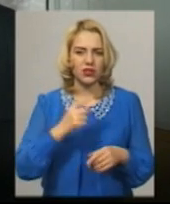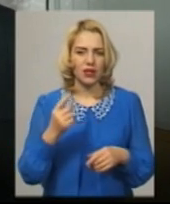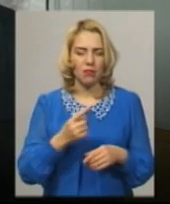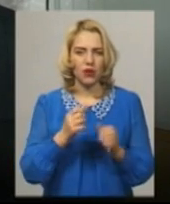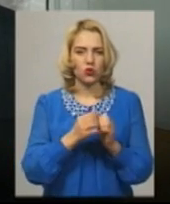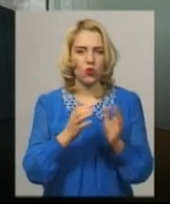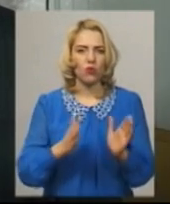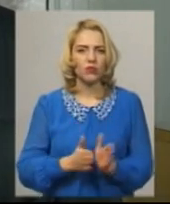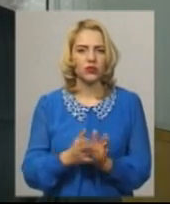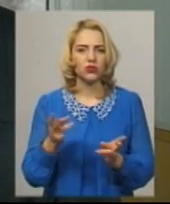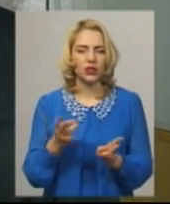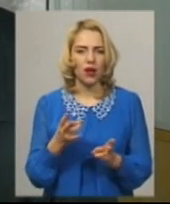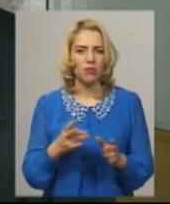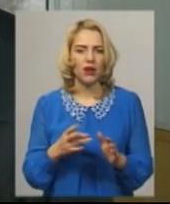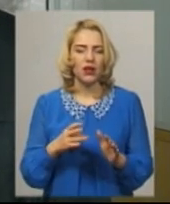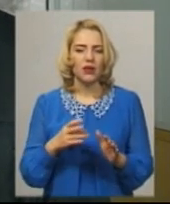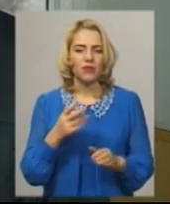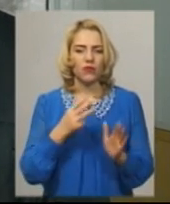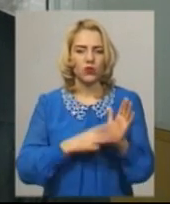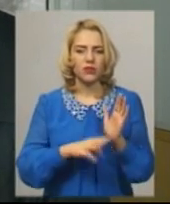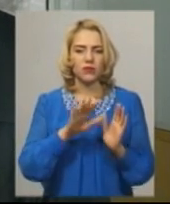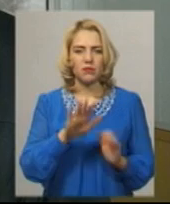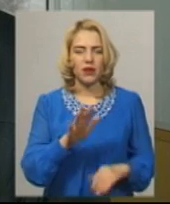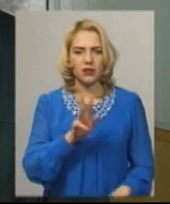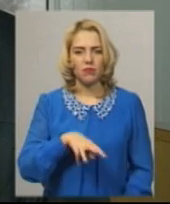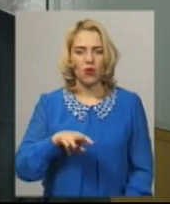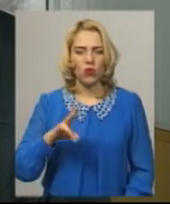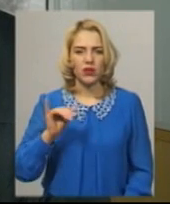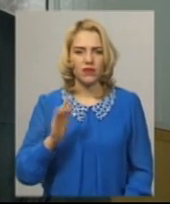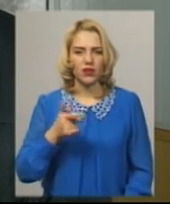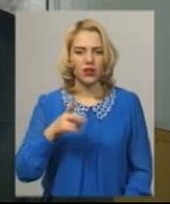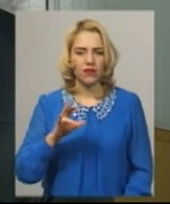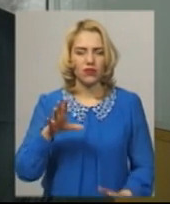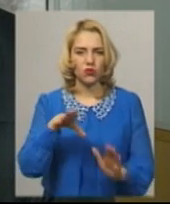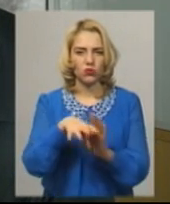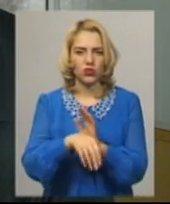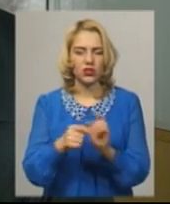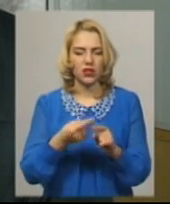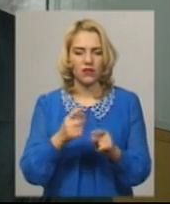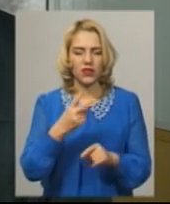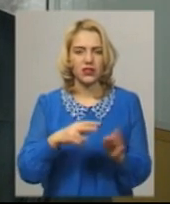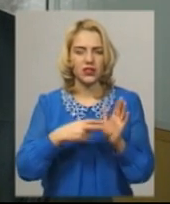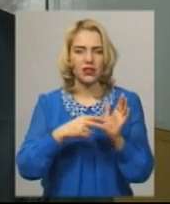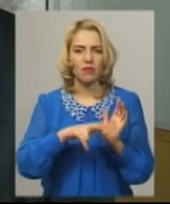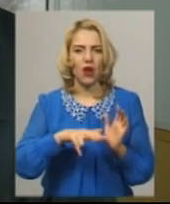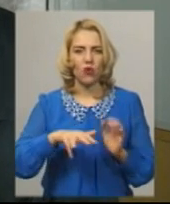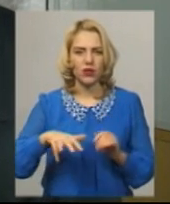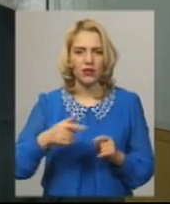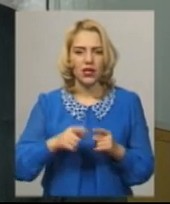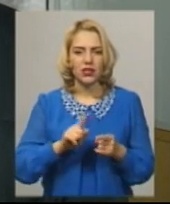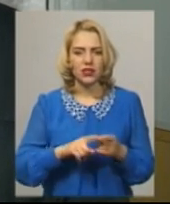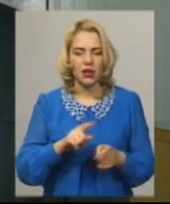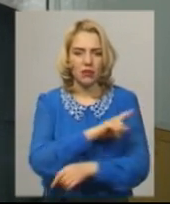пускового комплексу необхідно порядку 85 мільйонів гривень. В тому числі більше 27